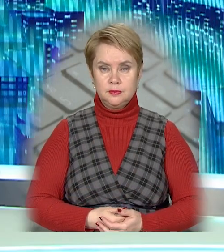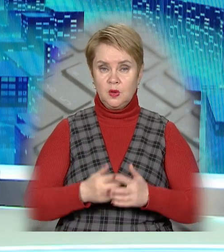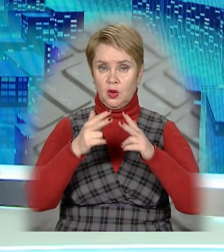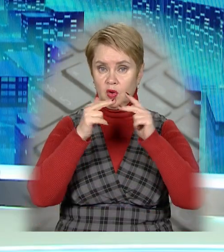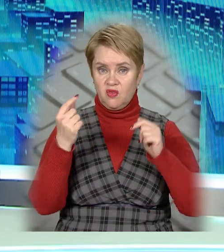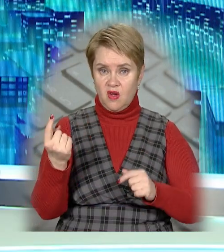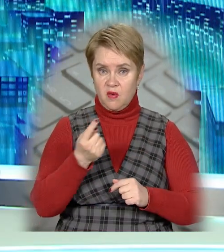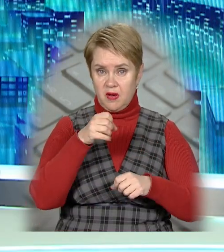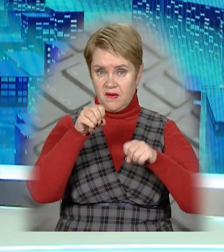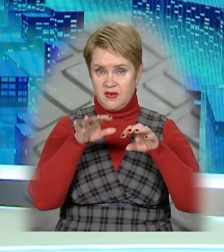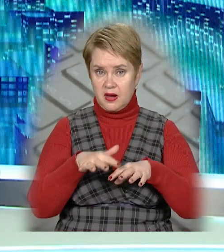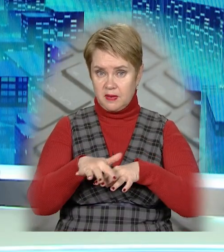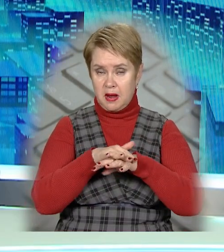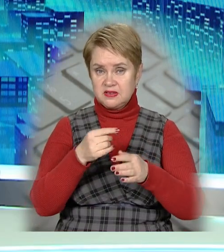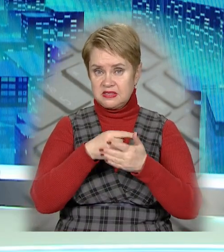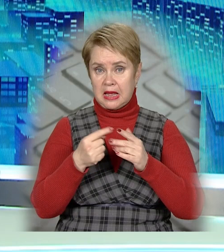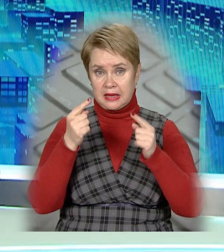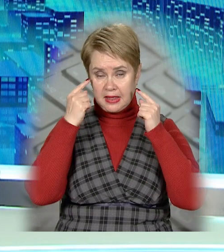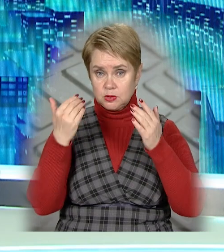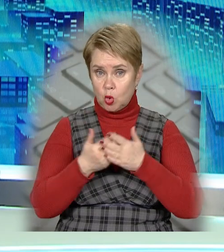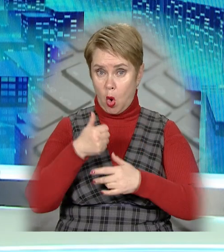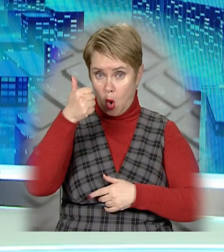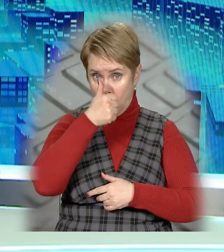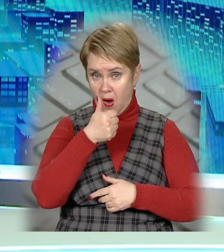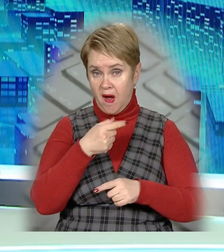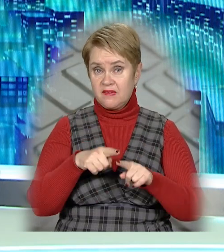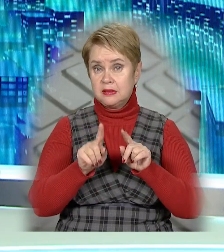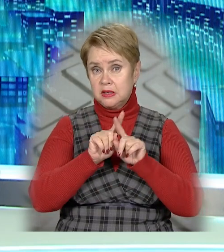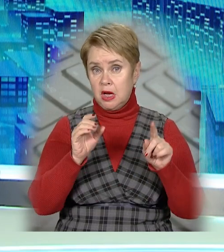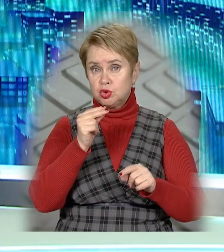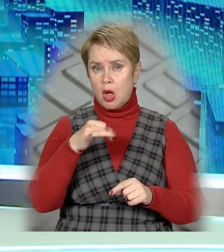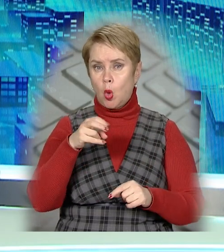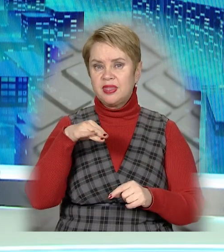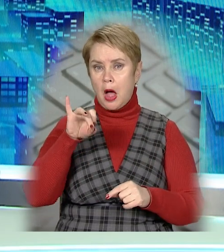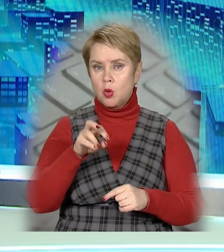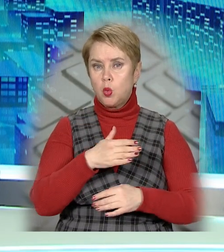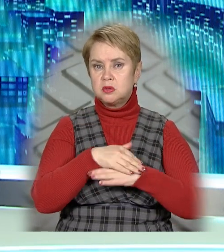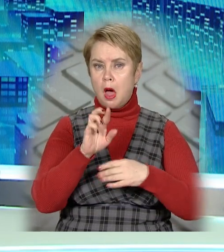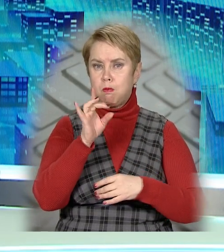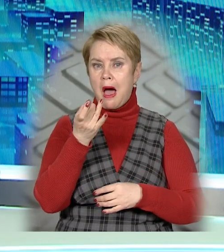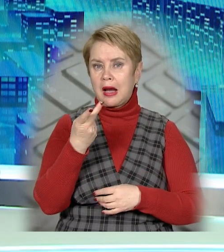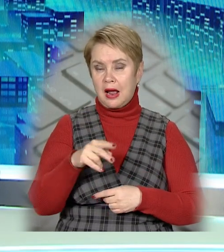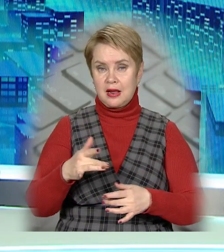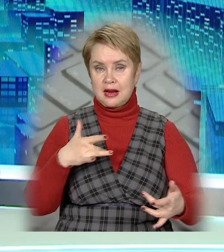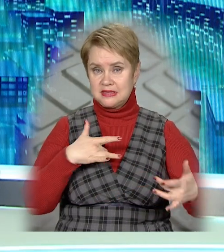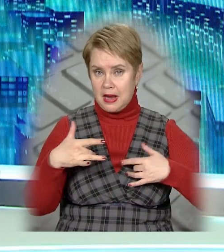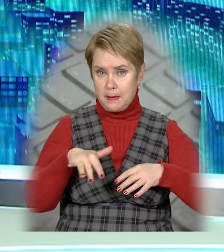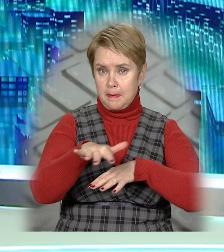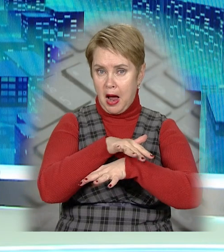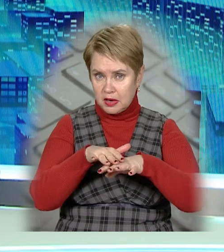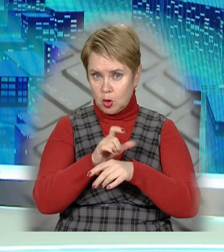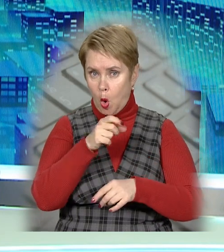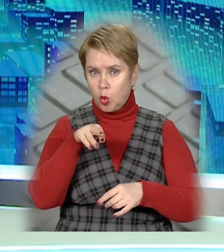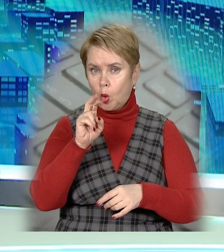У Дніпрі вперше вирішили масово відзначити китайський Новий рік. В імпровізованому Чайна Тауні на вулиці Барикадні працюватимуть сценічний